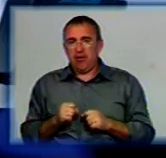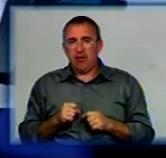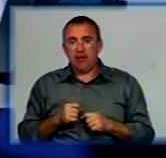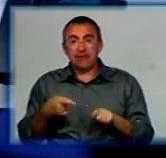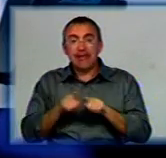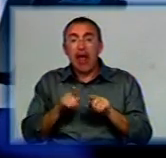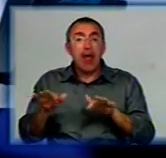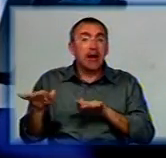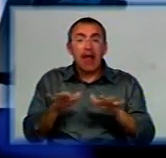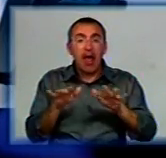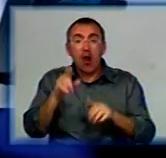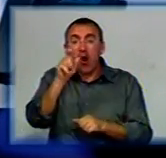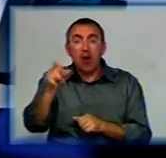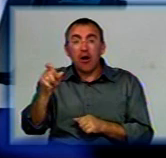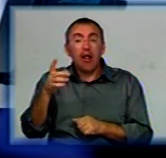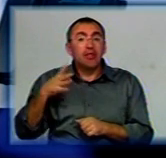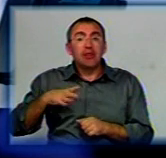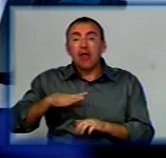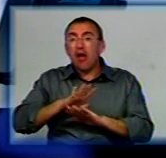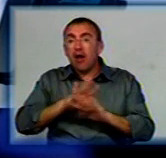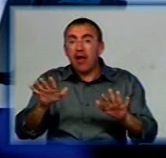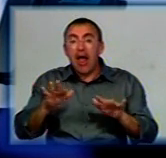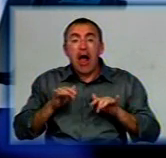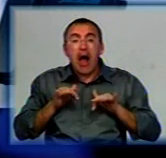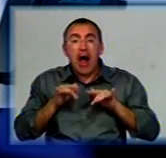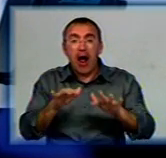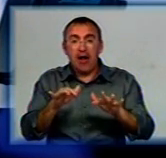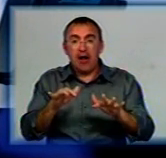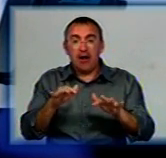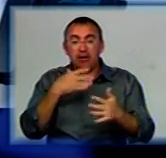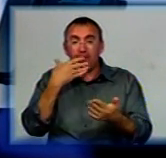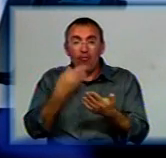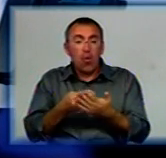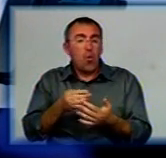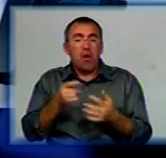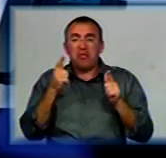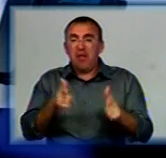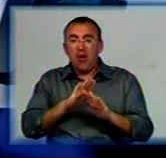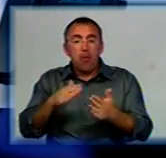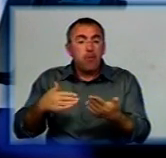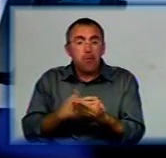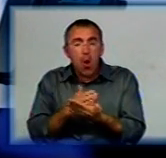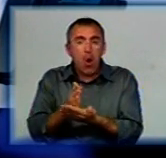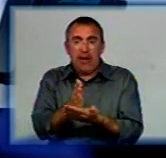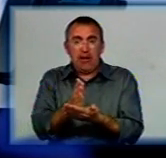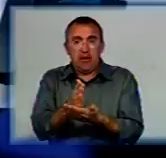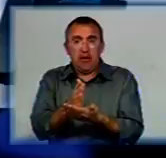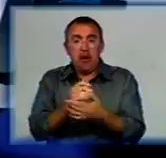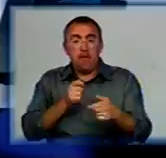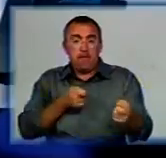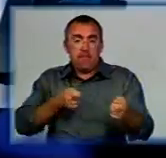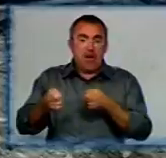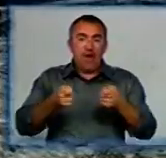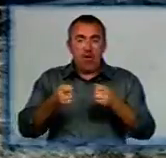реакція людей, які не дочекалися опозиційної акції такої та висловили свою незгоду із політикою, так би мовити, правлячої